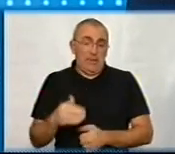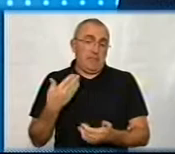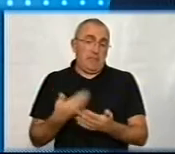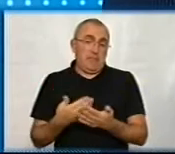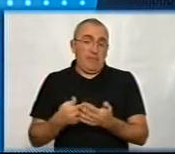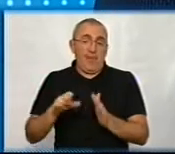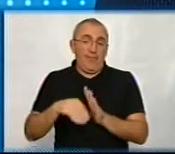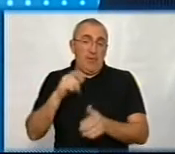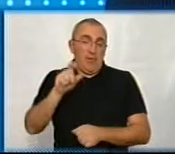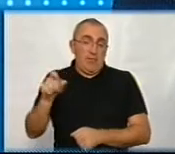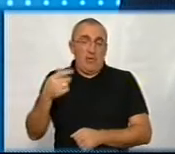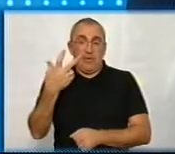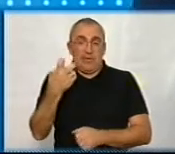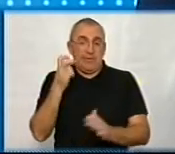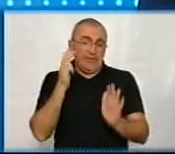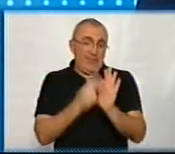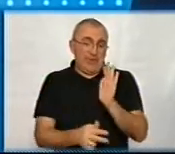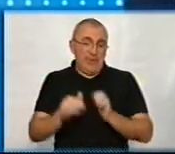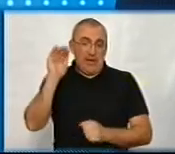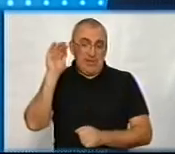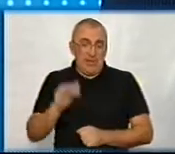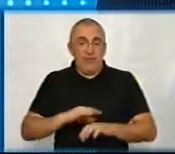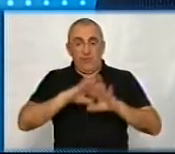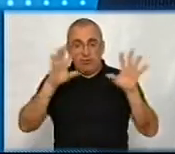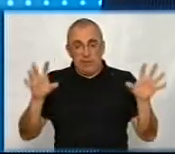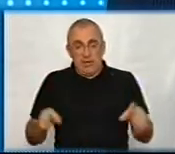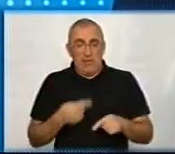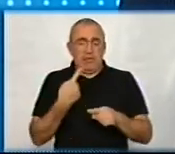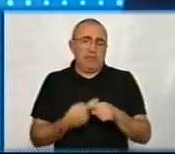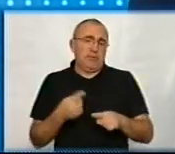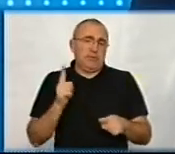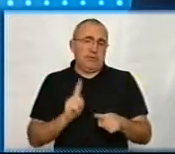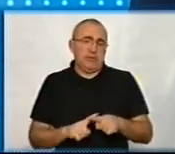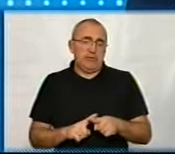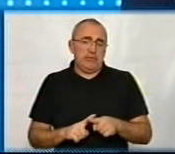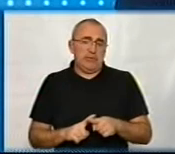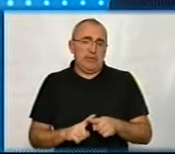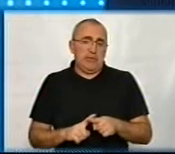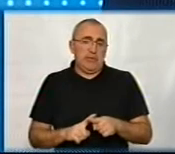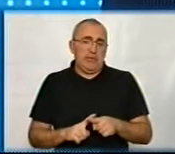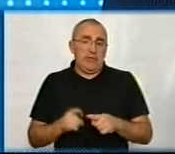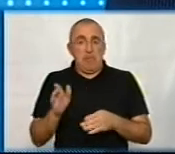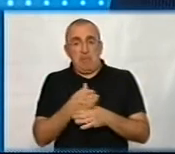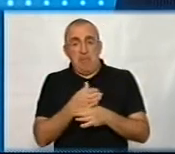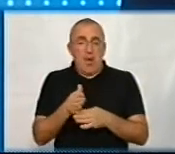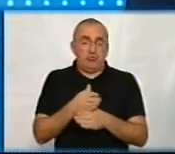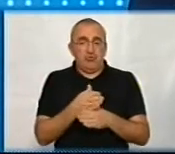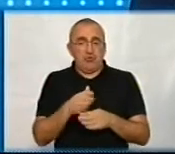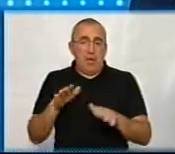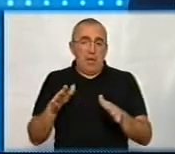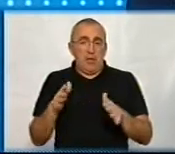виборців там 380 тисяч загалом, то це в тих межах, що від